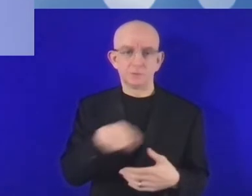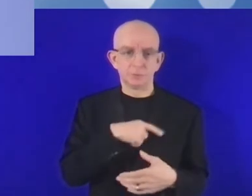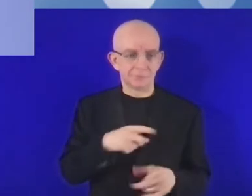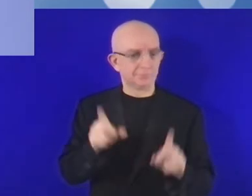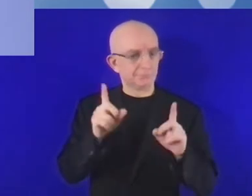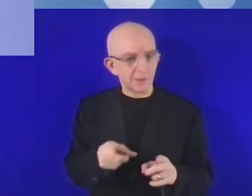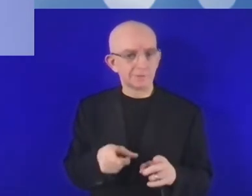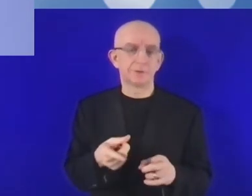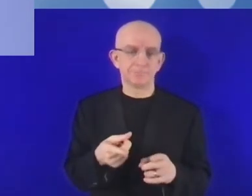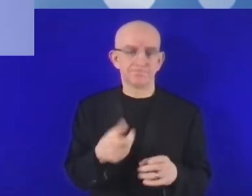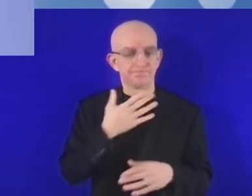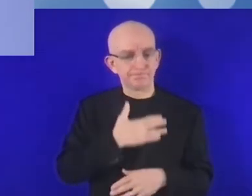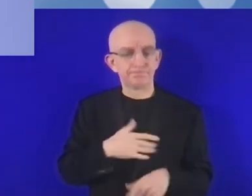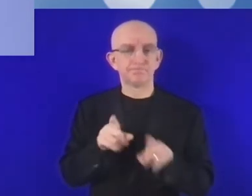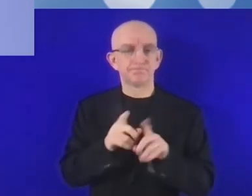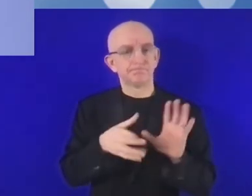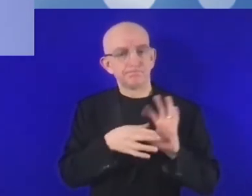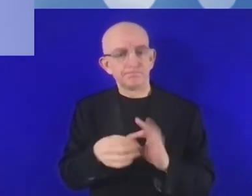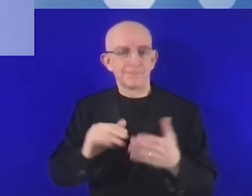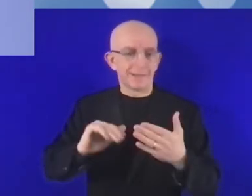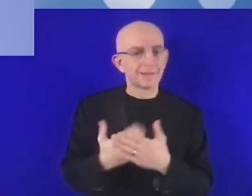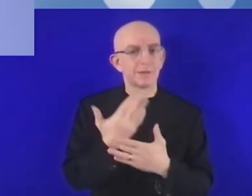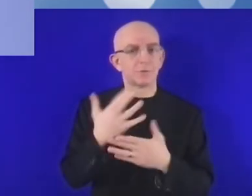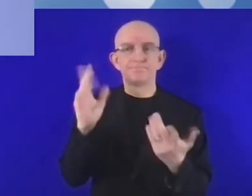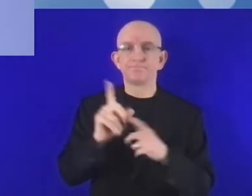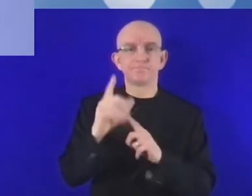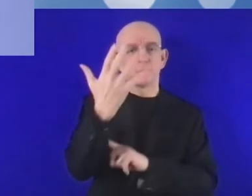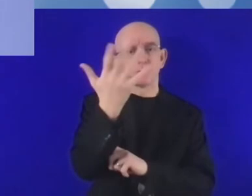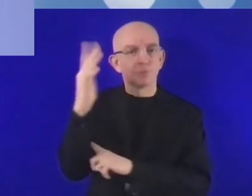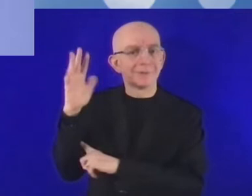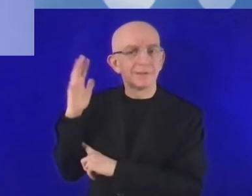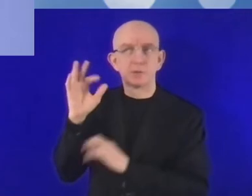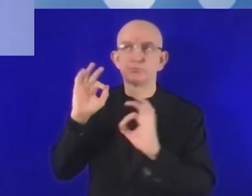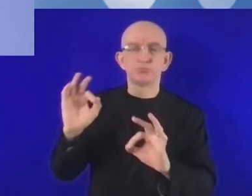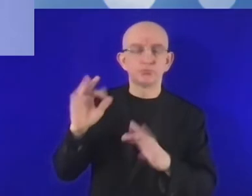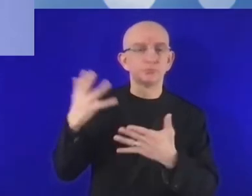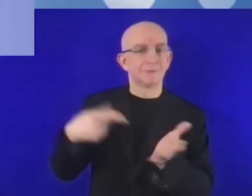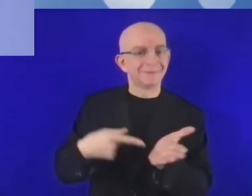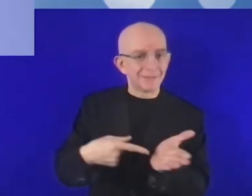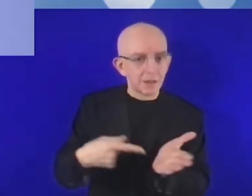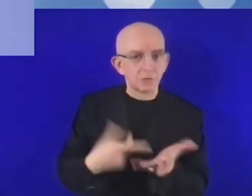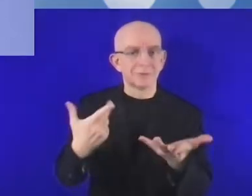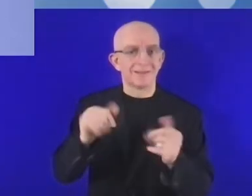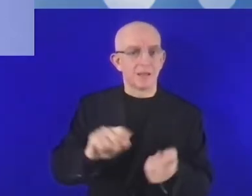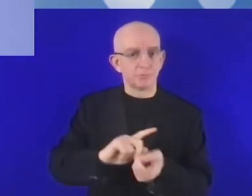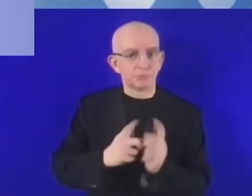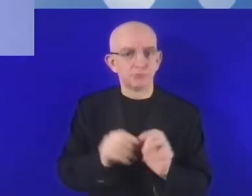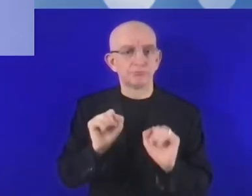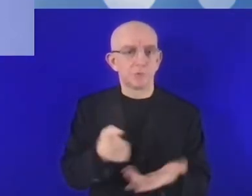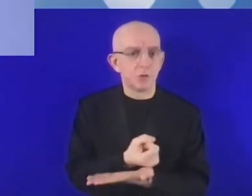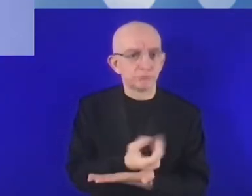będzie bardzo ważnym motorem zmian w nadchodzących latach. To, co jest nam